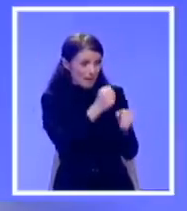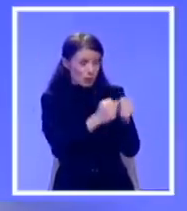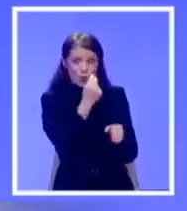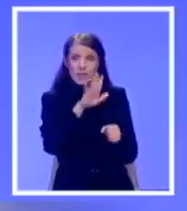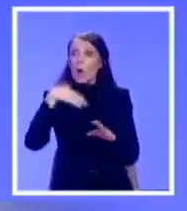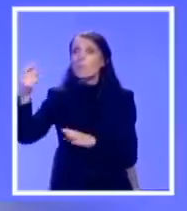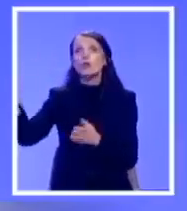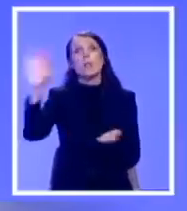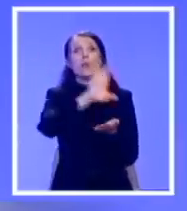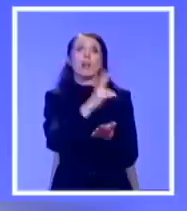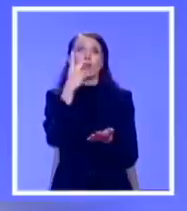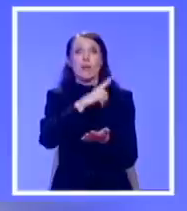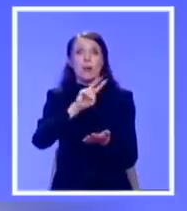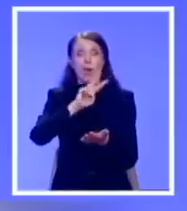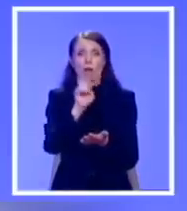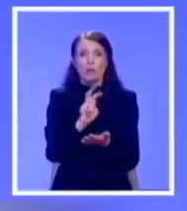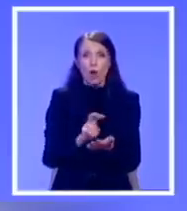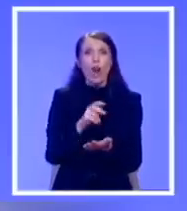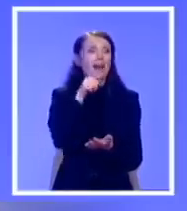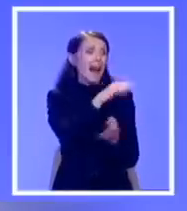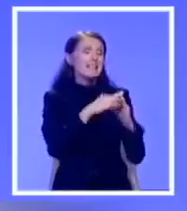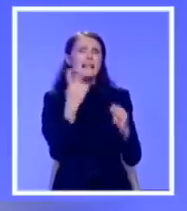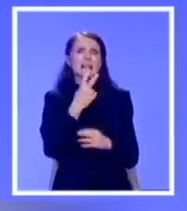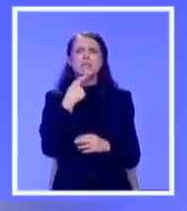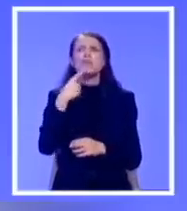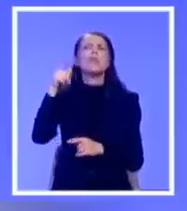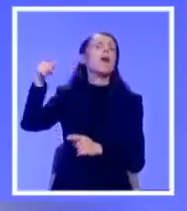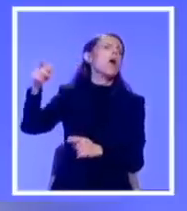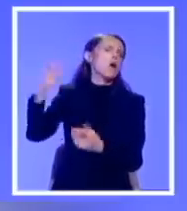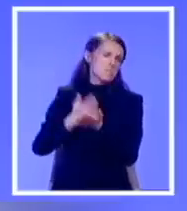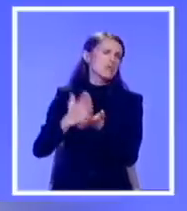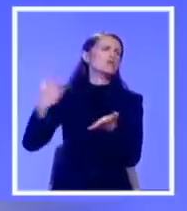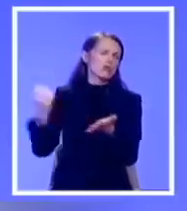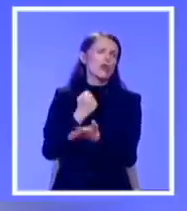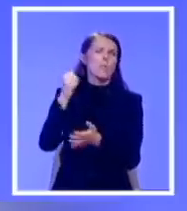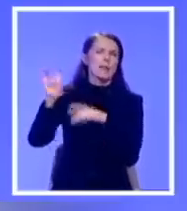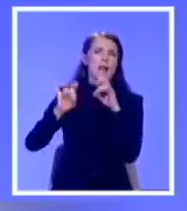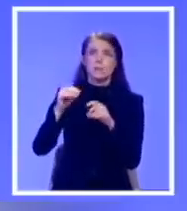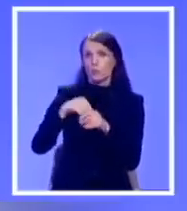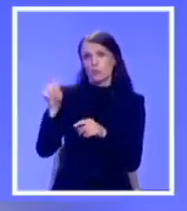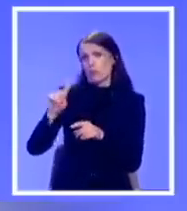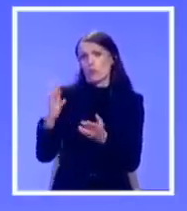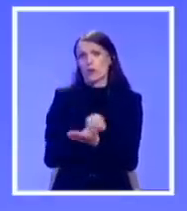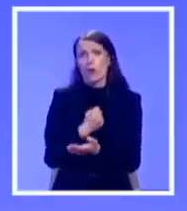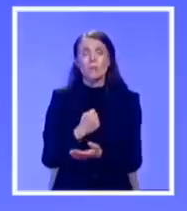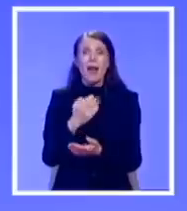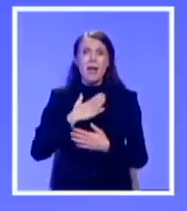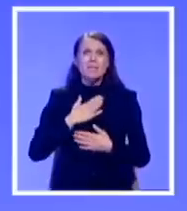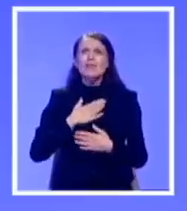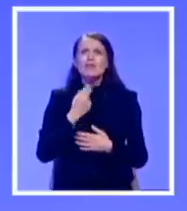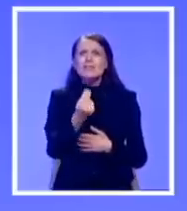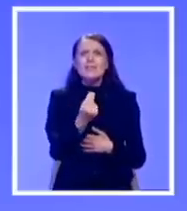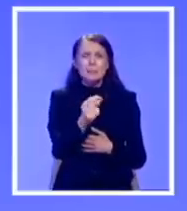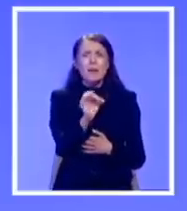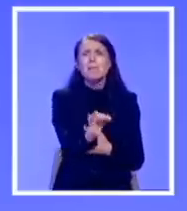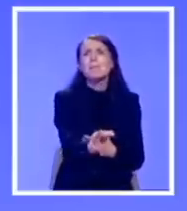tvrdeći da će on dobiti izbore. Dakle, taj čovjek naravno nije dobiti izbore. Nijedna ozbiljna zemlja, posebno mala zemlja kao što je naša,